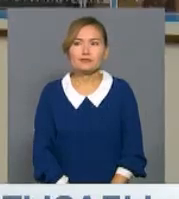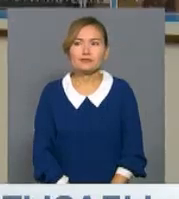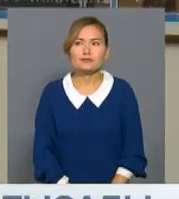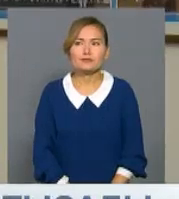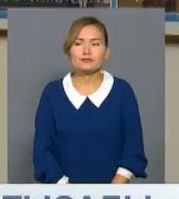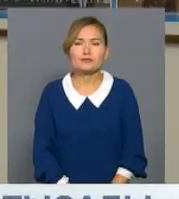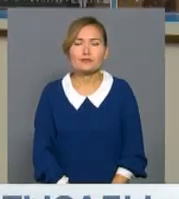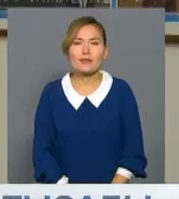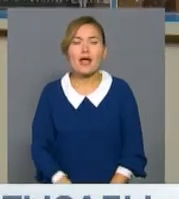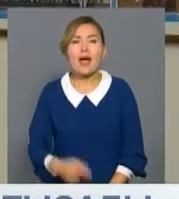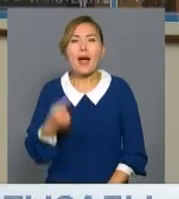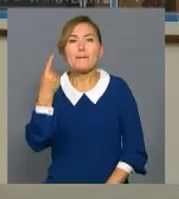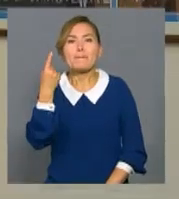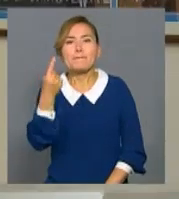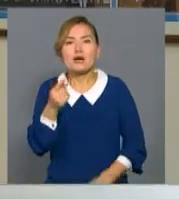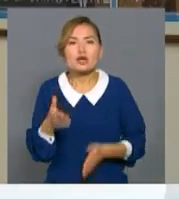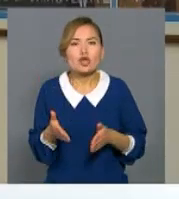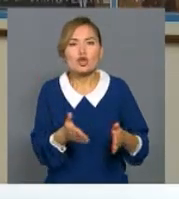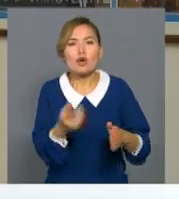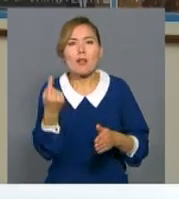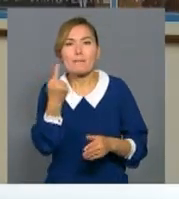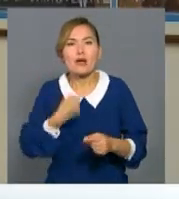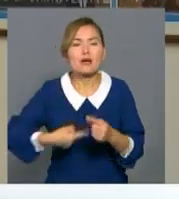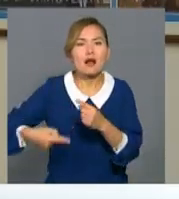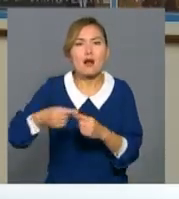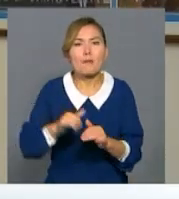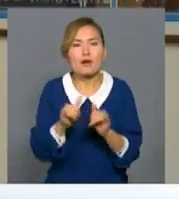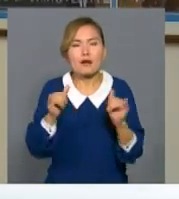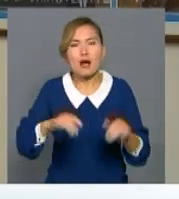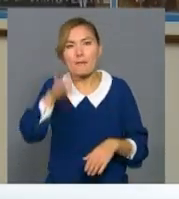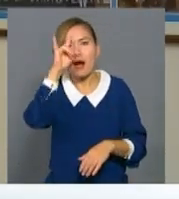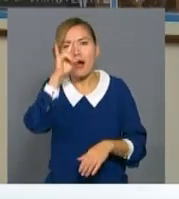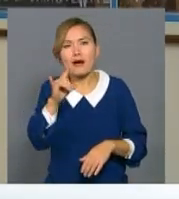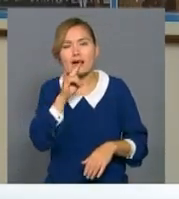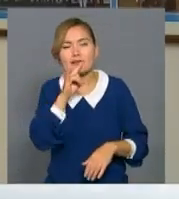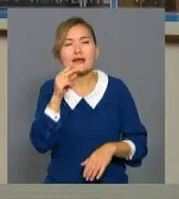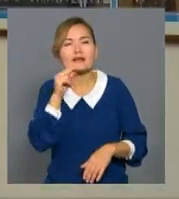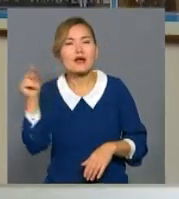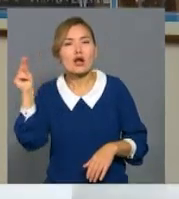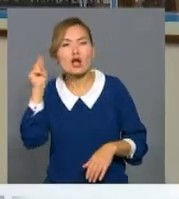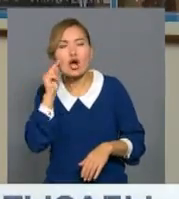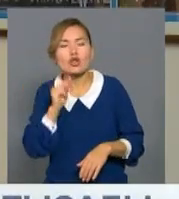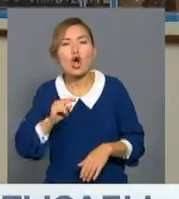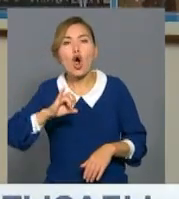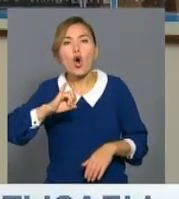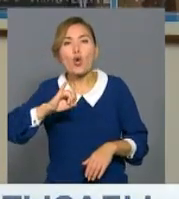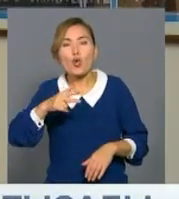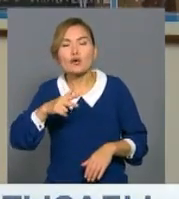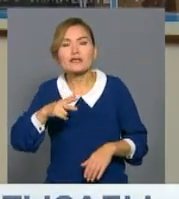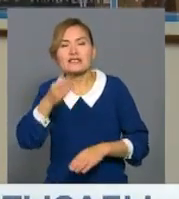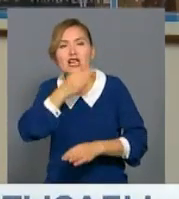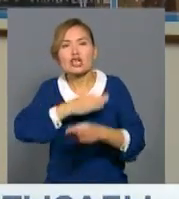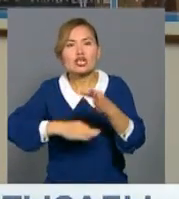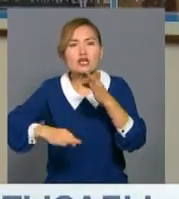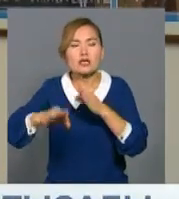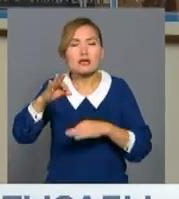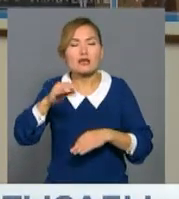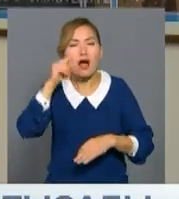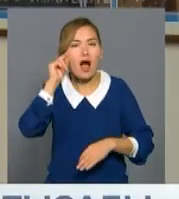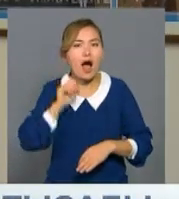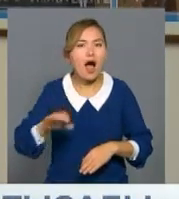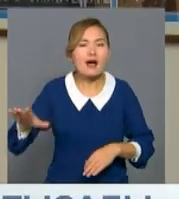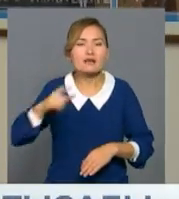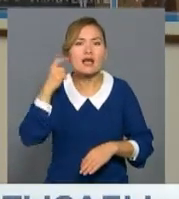Бір белдеу бір жол стратегиясы жаряланғанан кейін Қазақстан тек қытаймен емес. 13-тік шығыс азия елдеріменде экономикалық